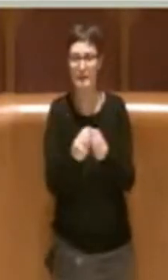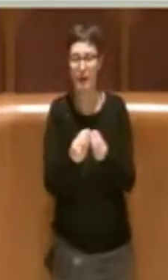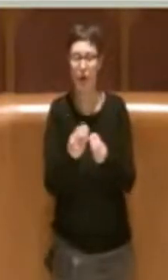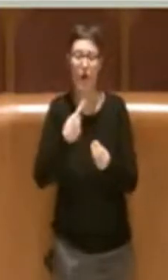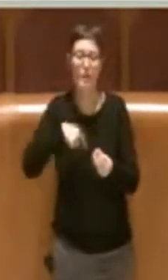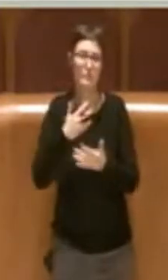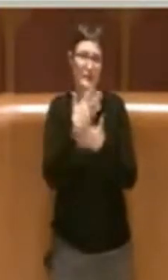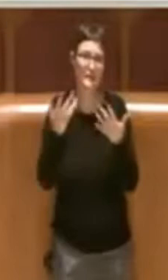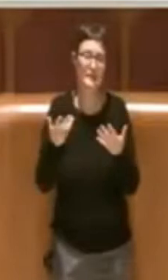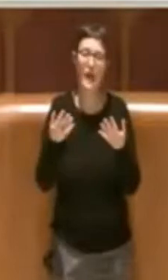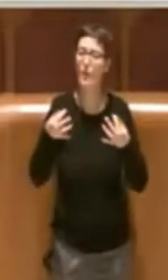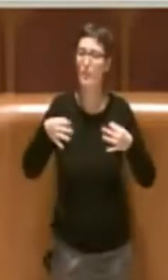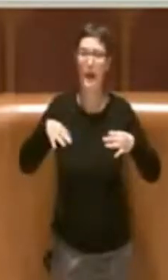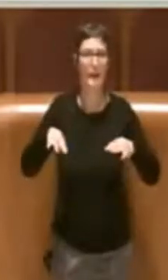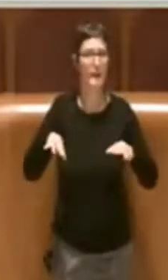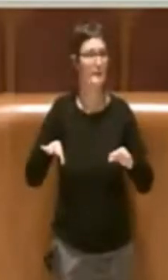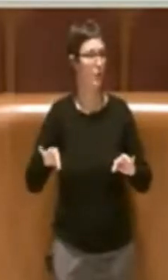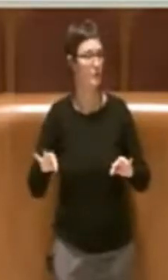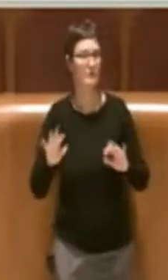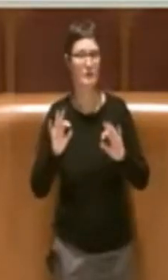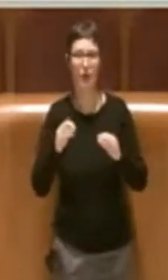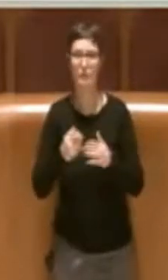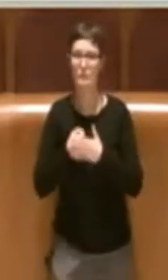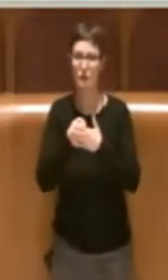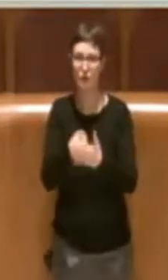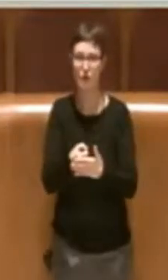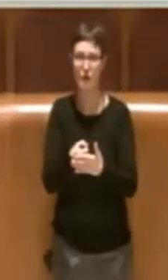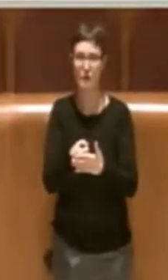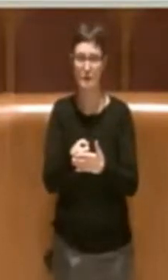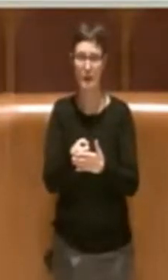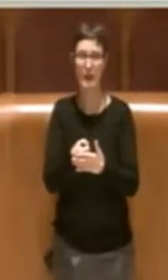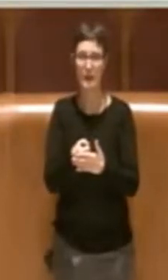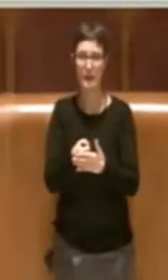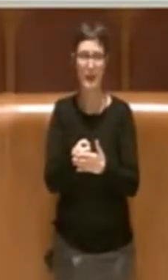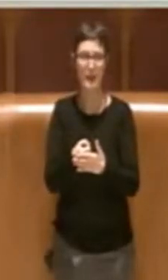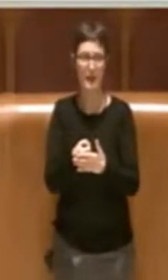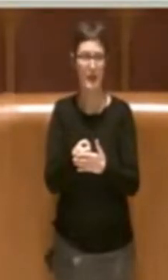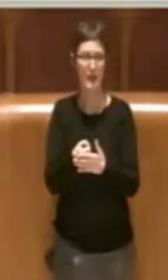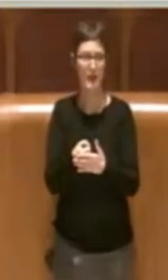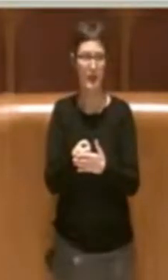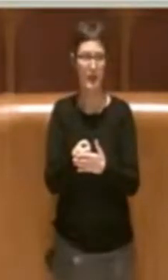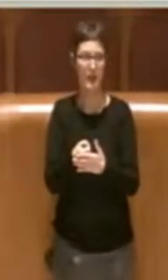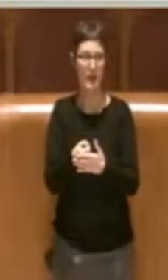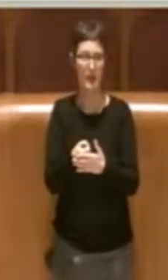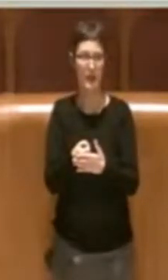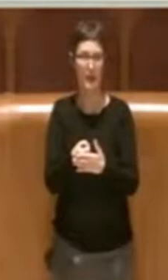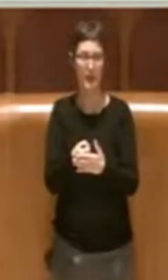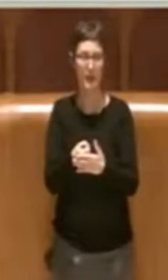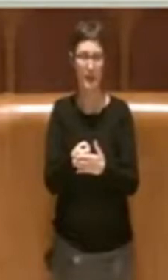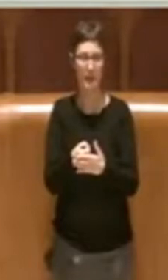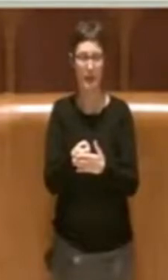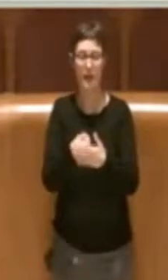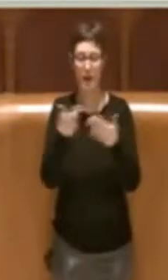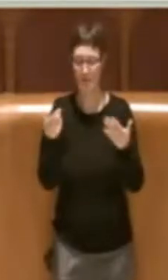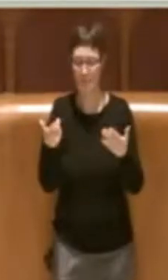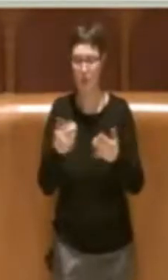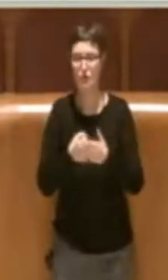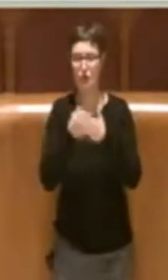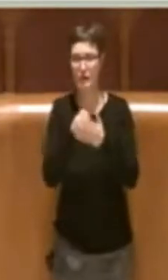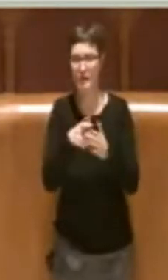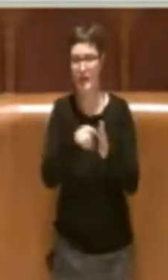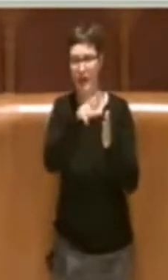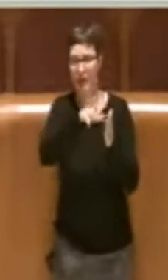disposizione per sostenere e portare avanti quanto descritto nel deliberato.